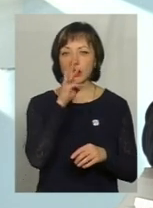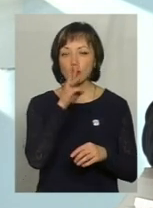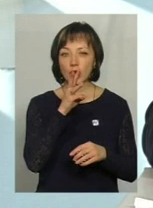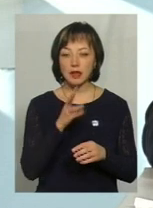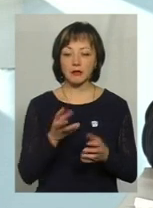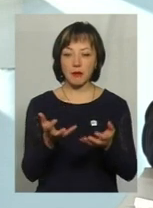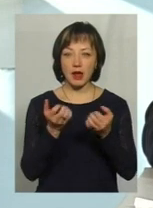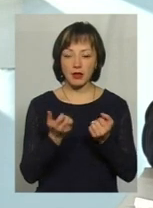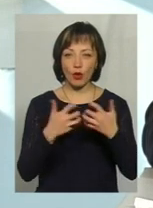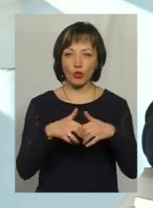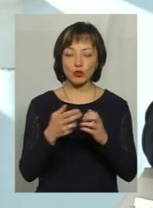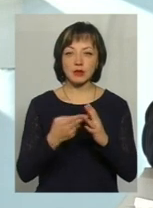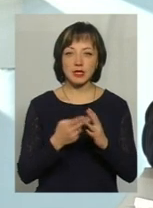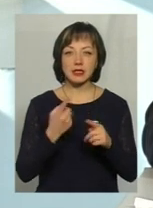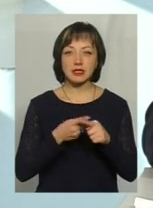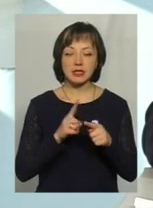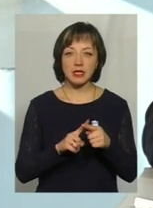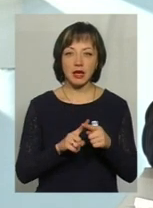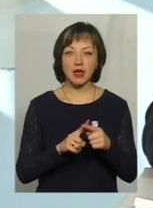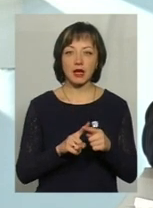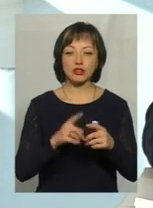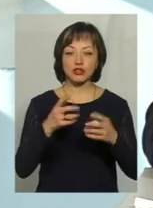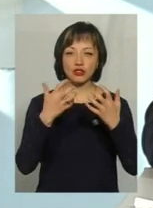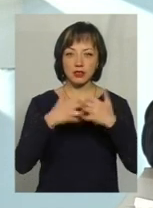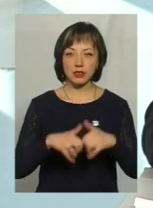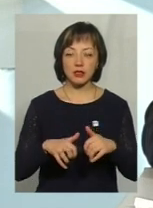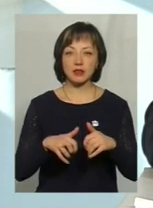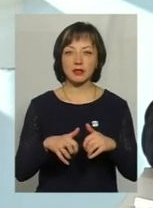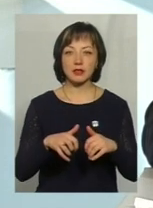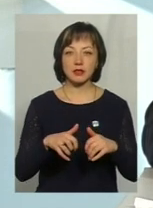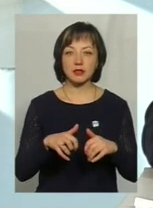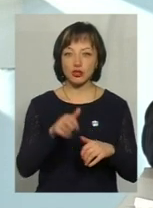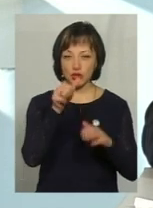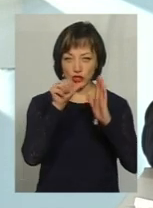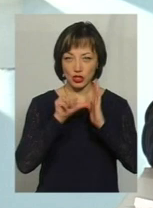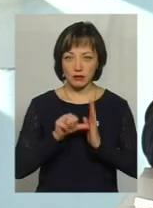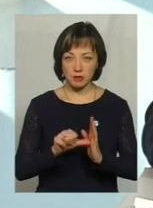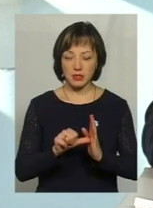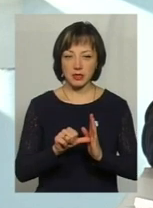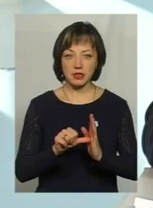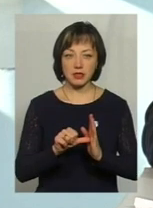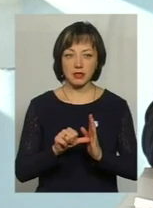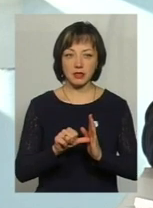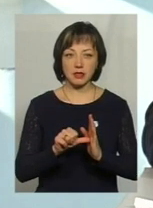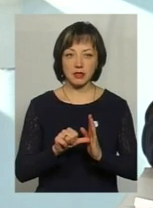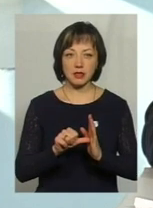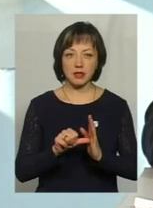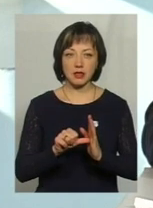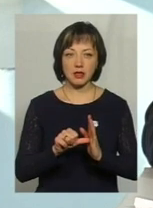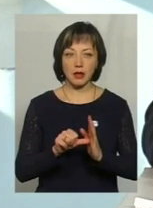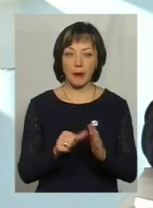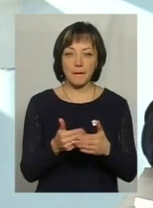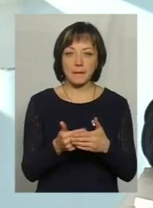субсидій. Тобто остання зміна – це береться дохід за 2 квартали місяцю, який передує